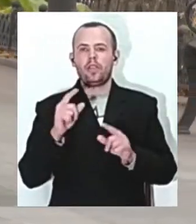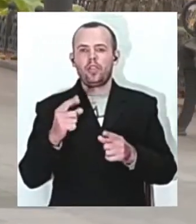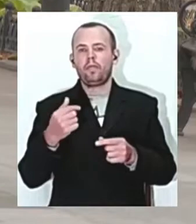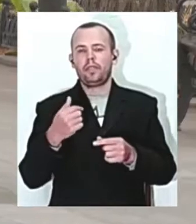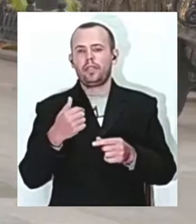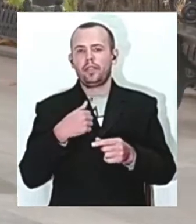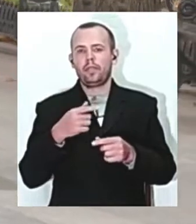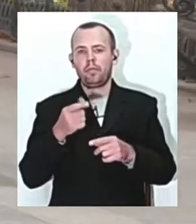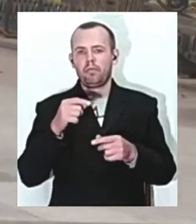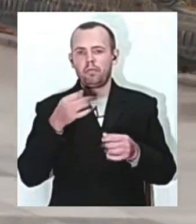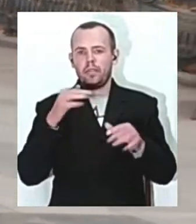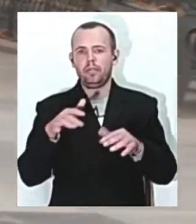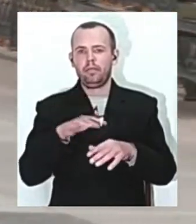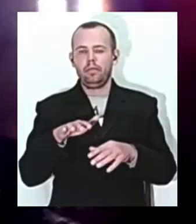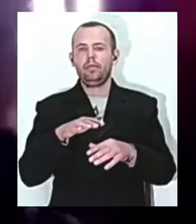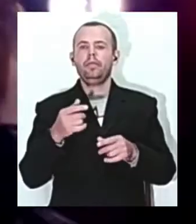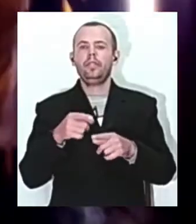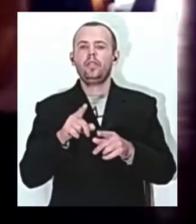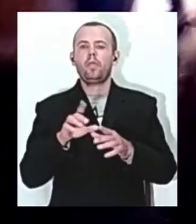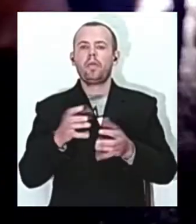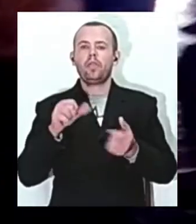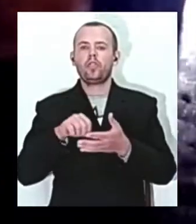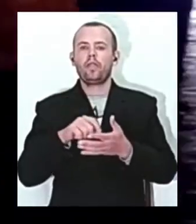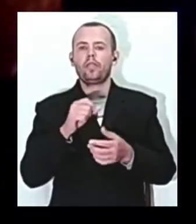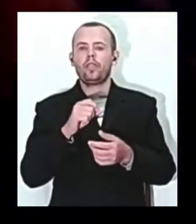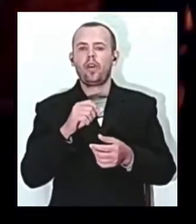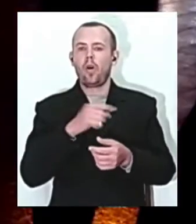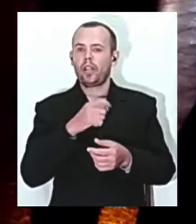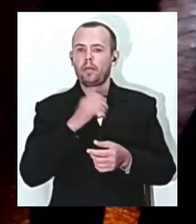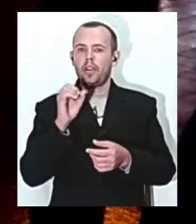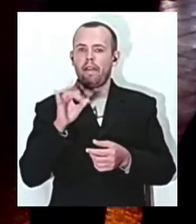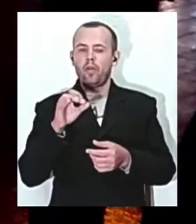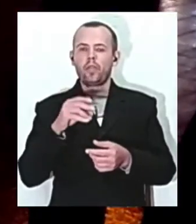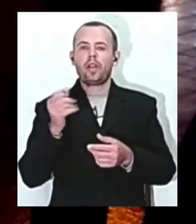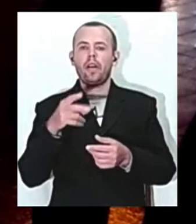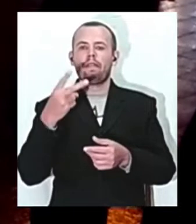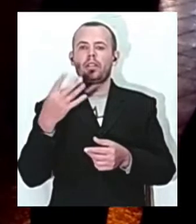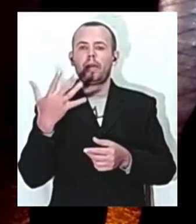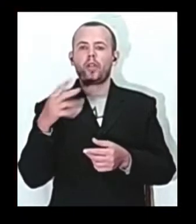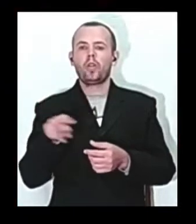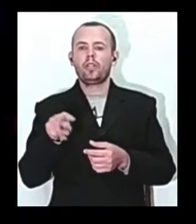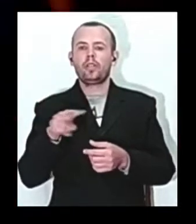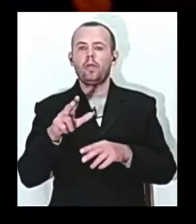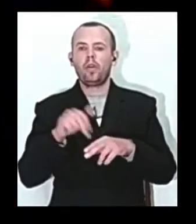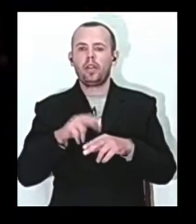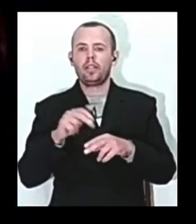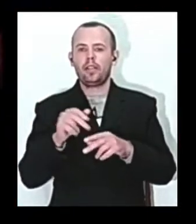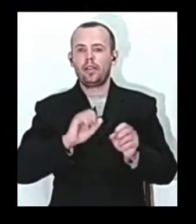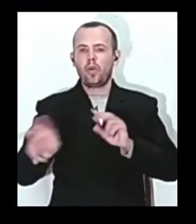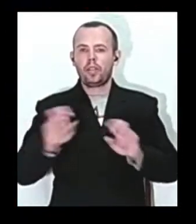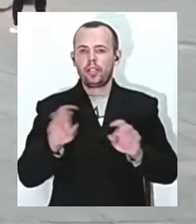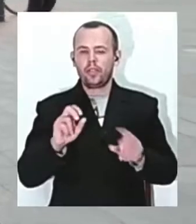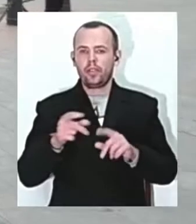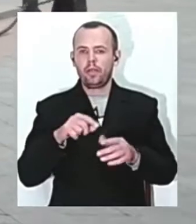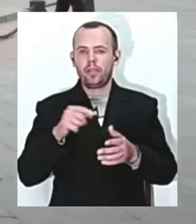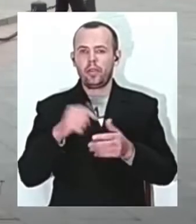Цітеренко також брала участь в Одеському Євромайдані. Згадує, як 25 листопада поліція розігнала наметове містечко біля пам'ятника Дюку де